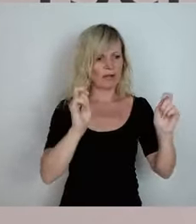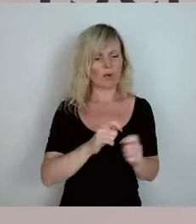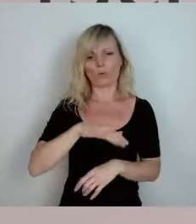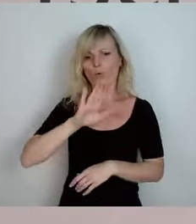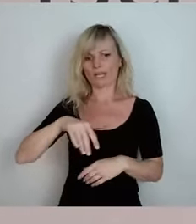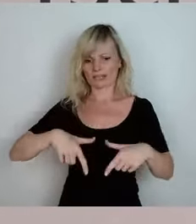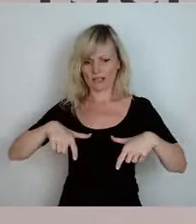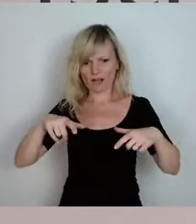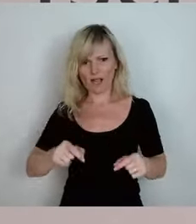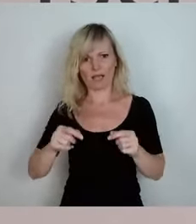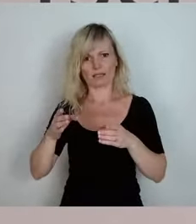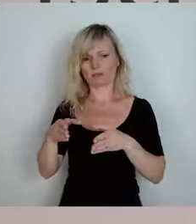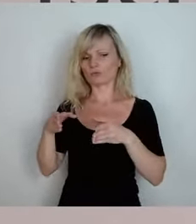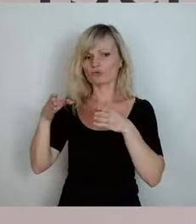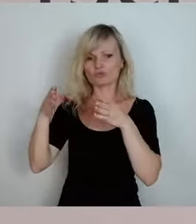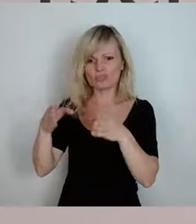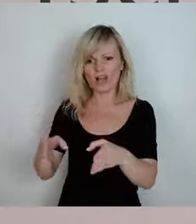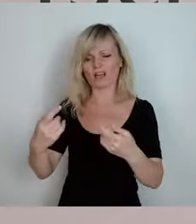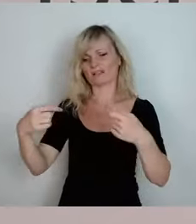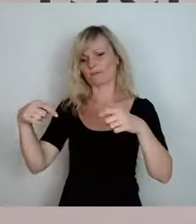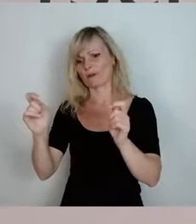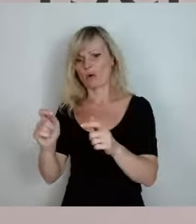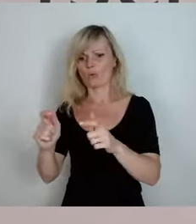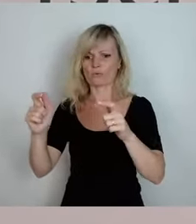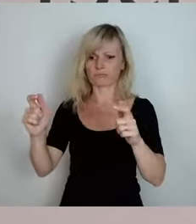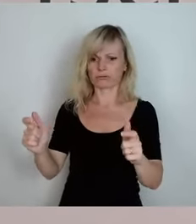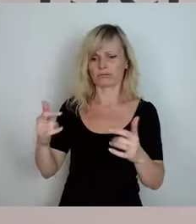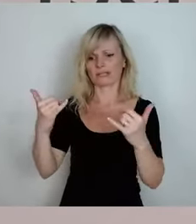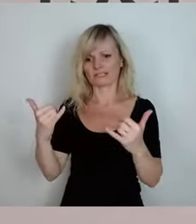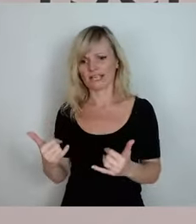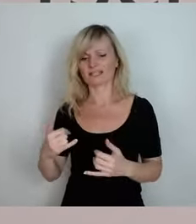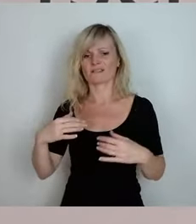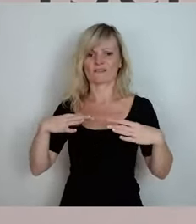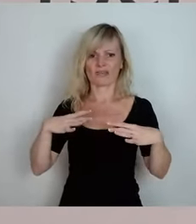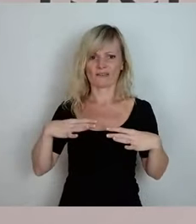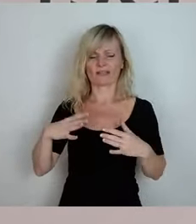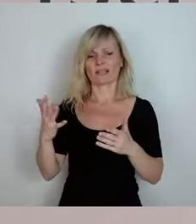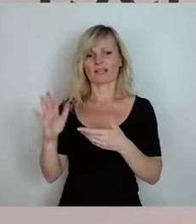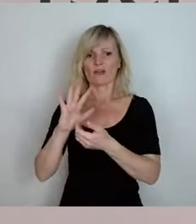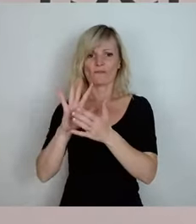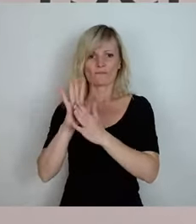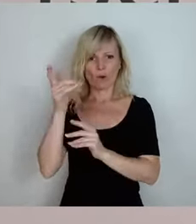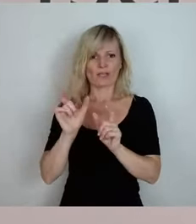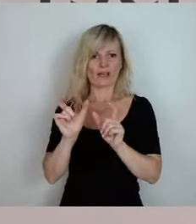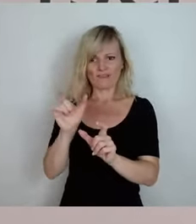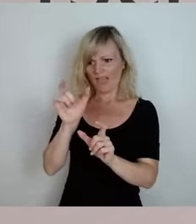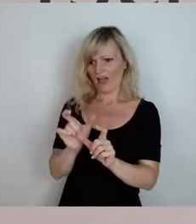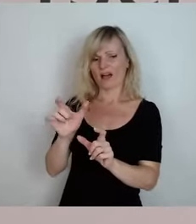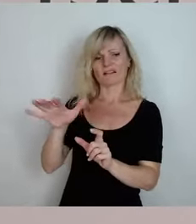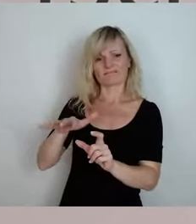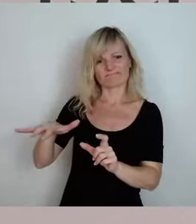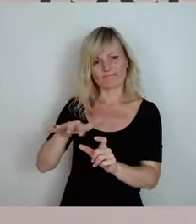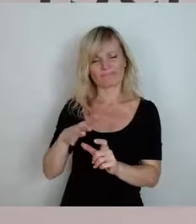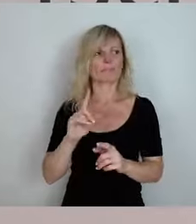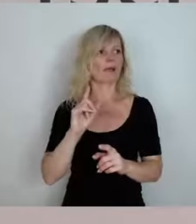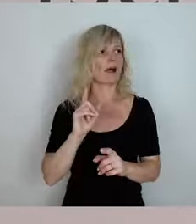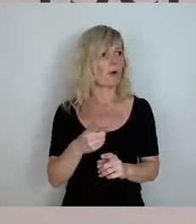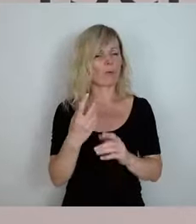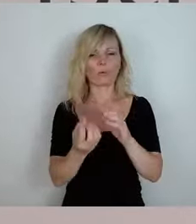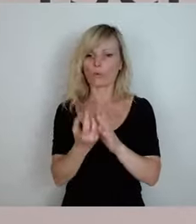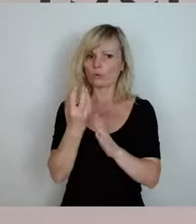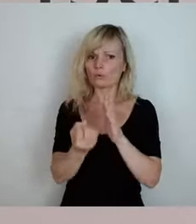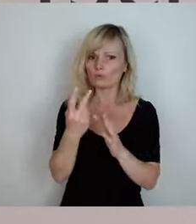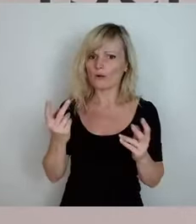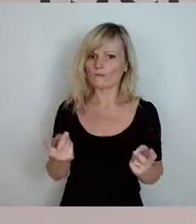bis hin eben jetzt freiwillige Feuerwehr oder andere Bereiche, Kulturförderung, dann ist es